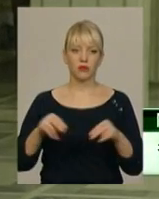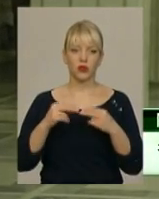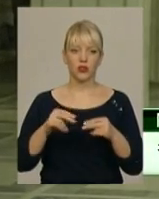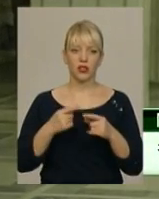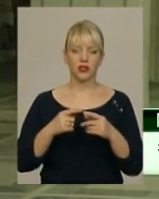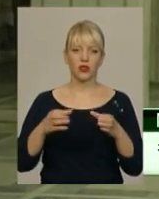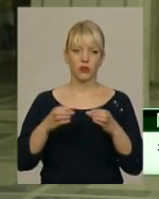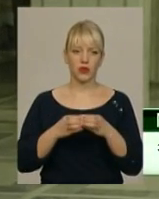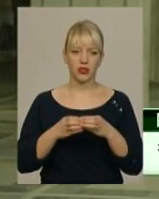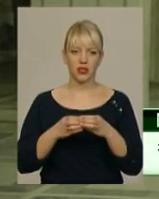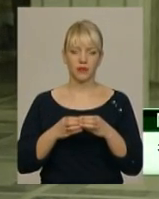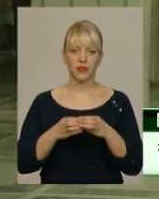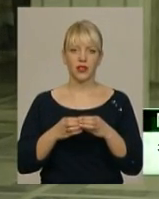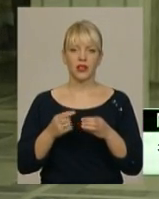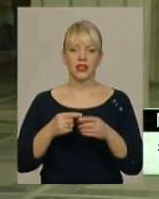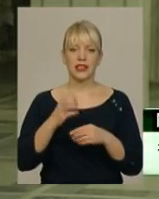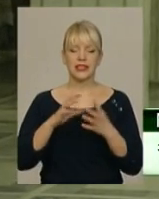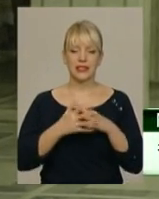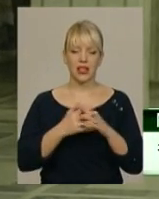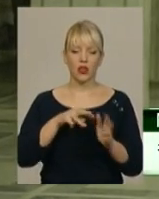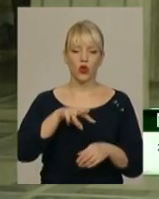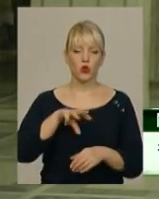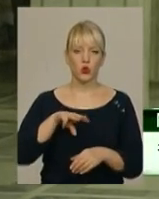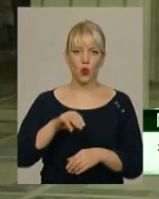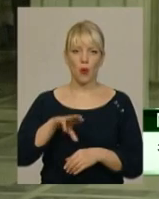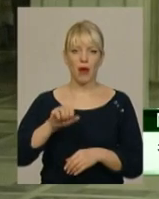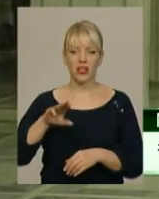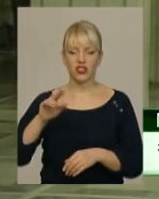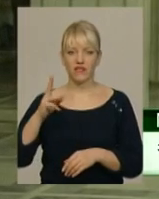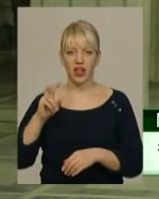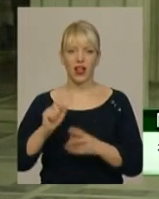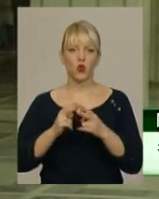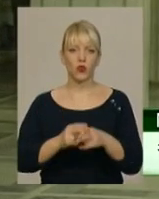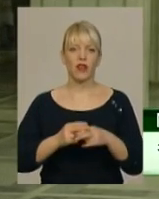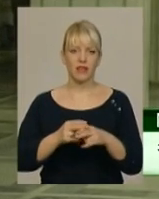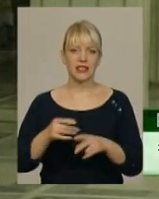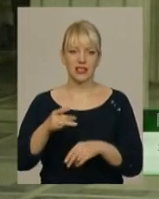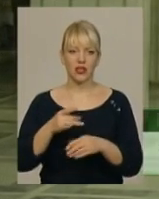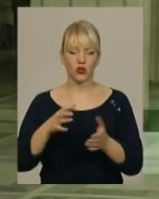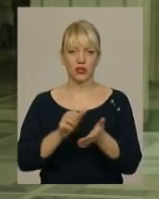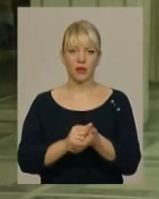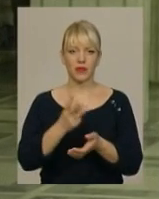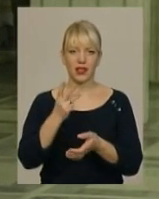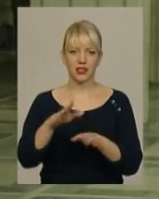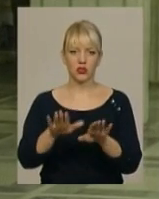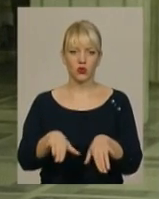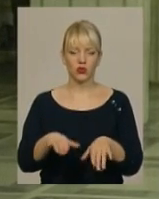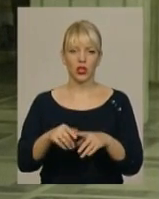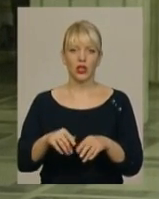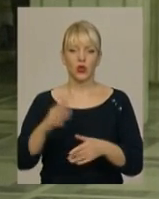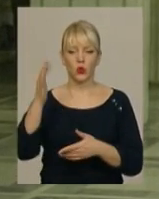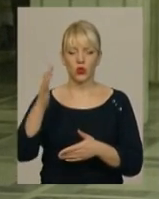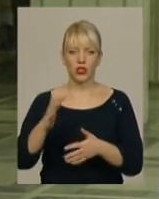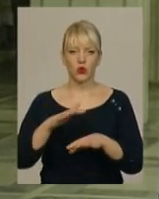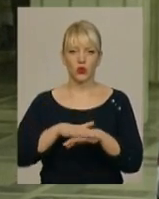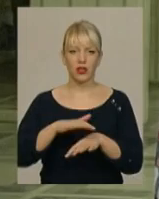«Студениця» села Томашівка Дунаївецького району, яка наразі посідає третю сходинку турнірної таблиці